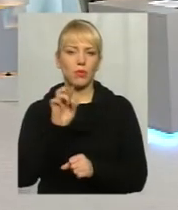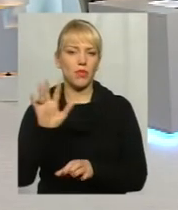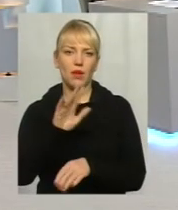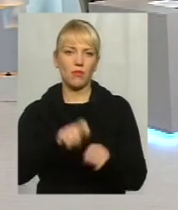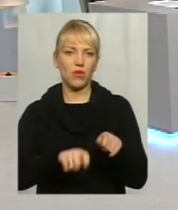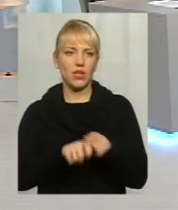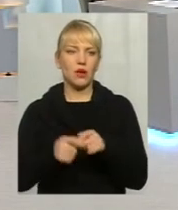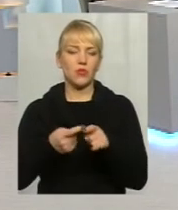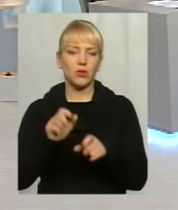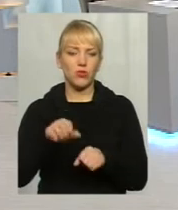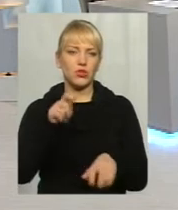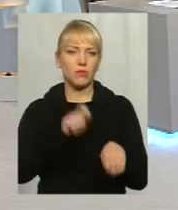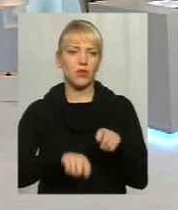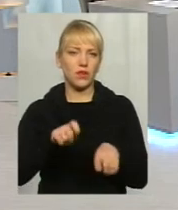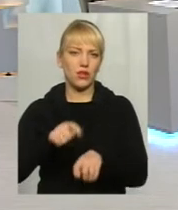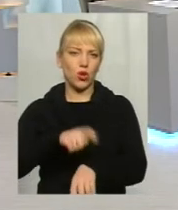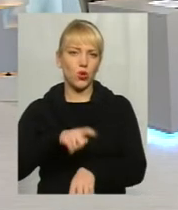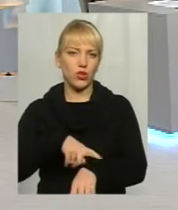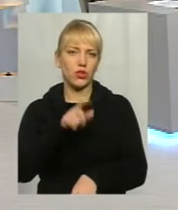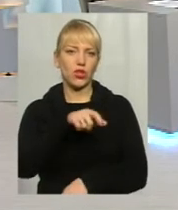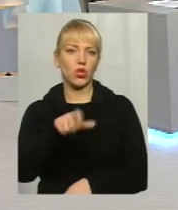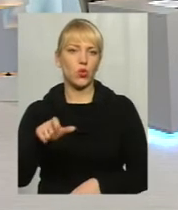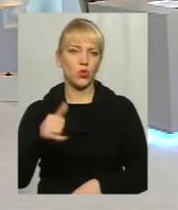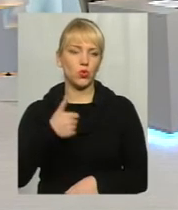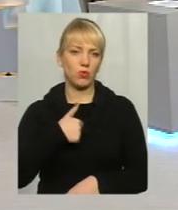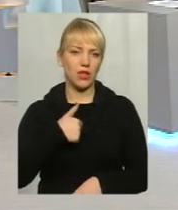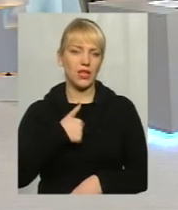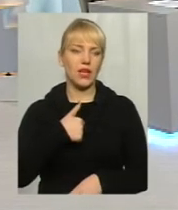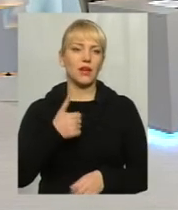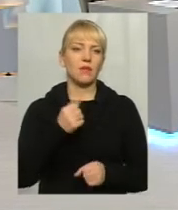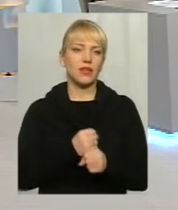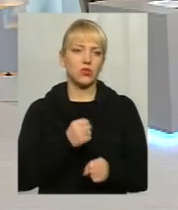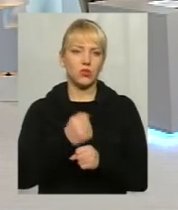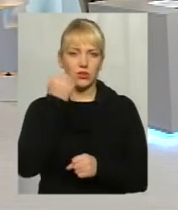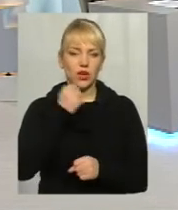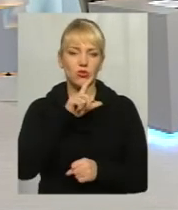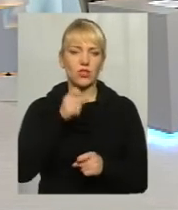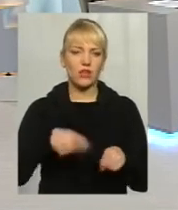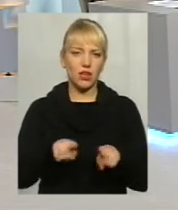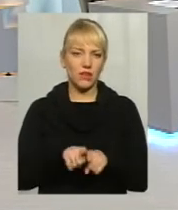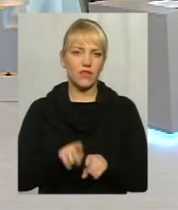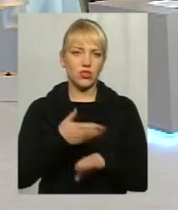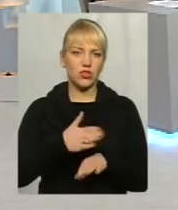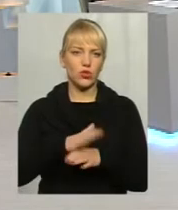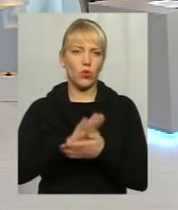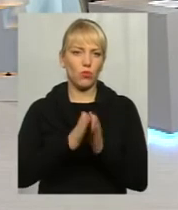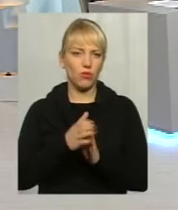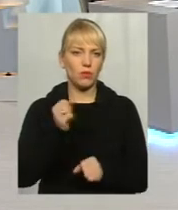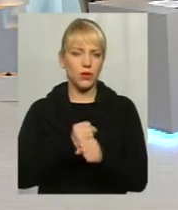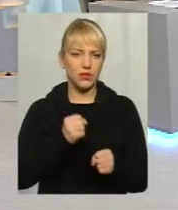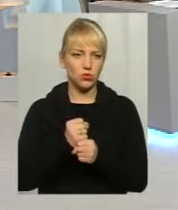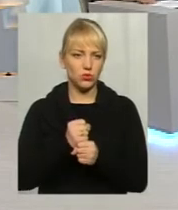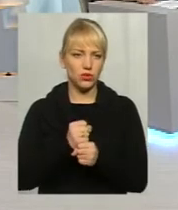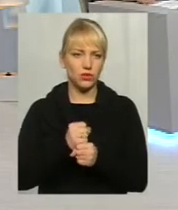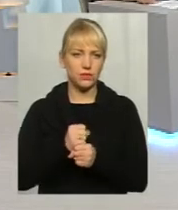по ним можна звіряти годинник. І люди в мене працюють, і я дякую їм за цю роботу, що вони в таких, скажімо так,